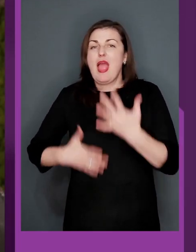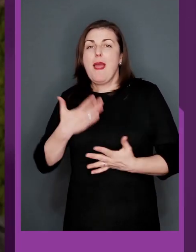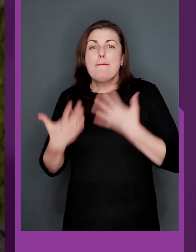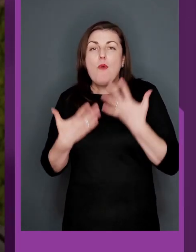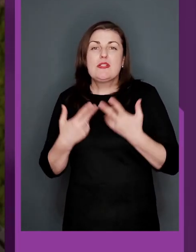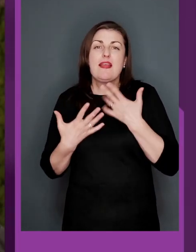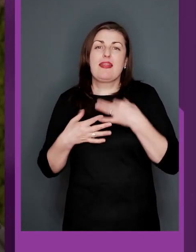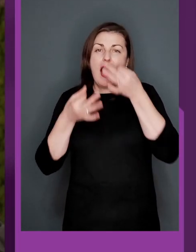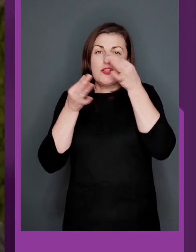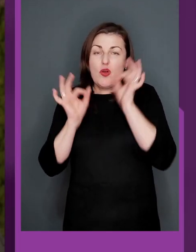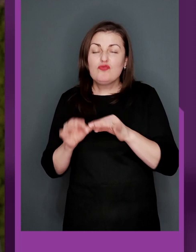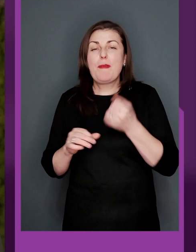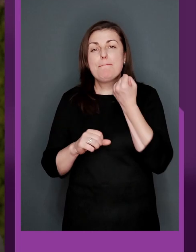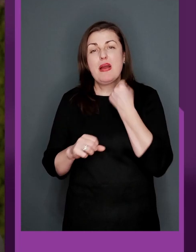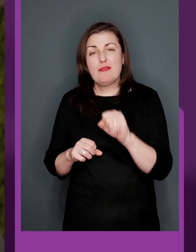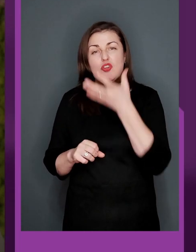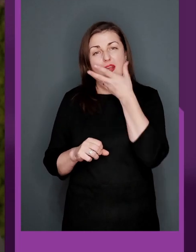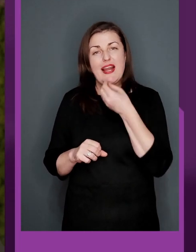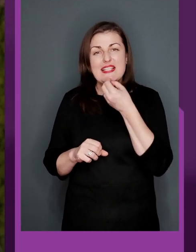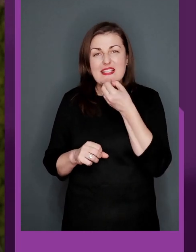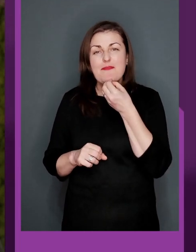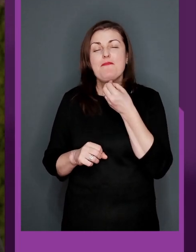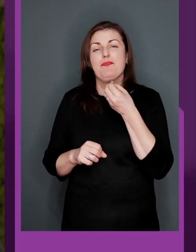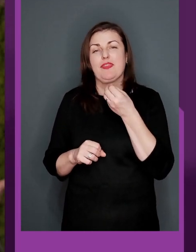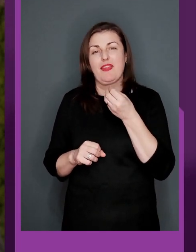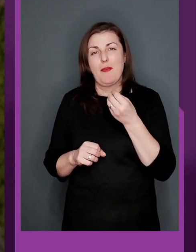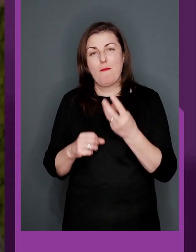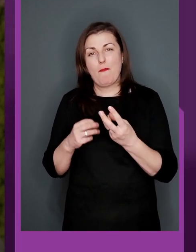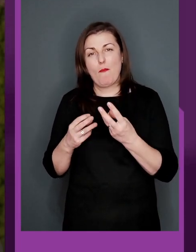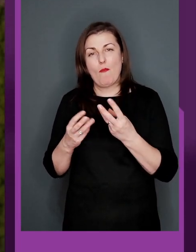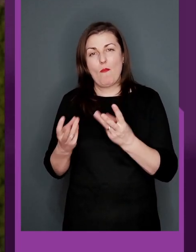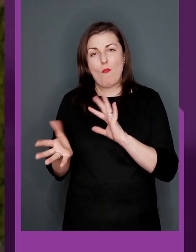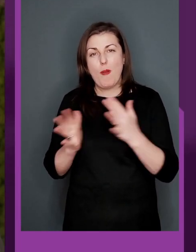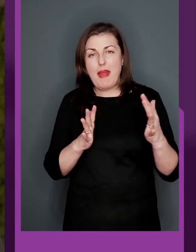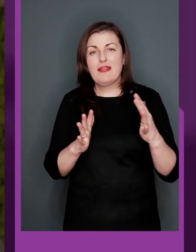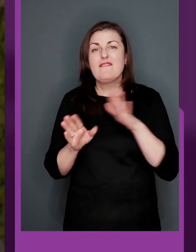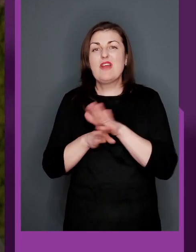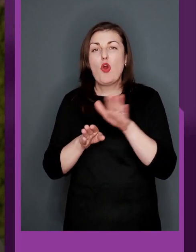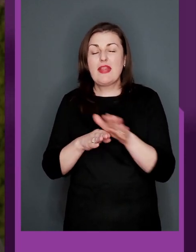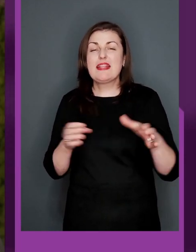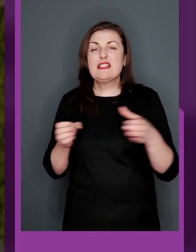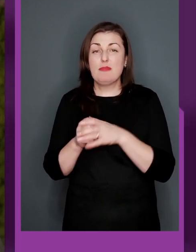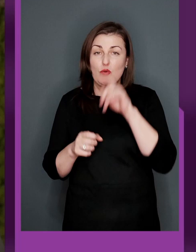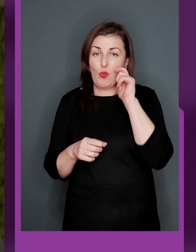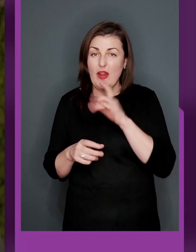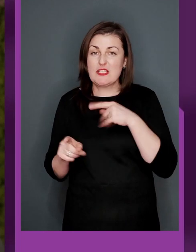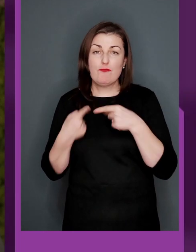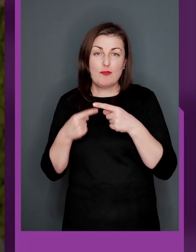зарядитись і тими емоціями, і насолодитись, звісно, переможними, красивими, гольовими моментами в виконанні